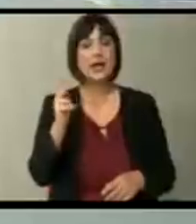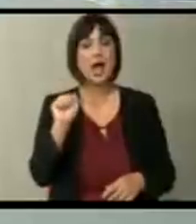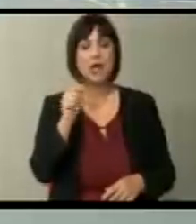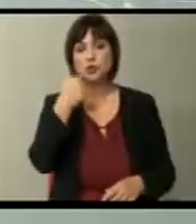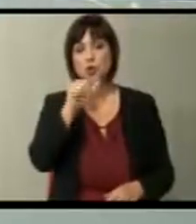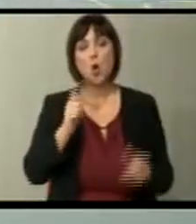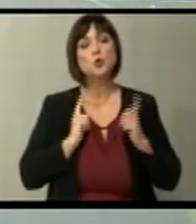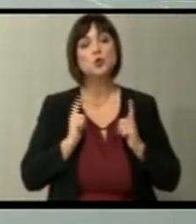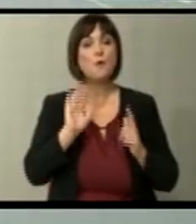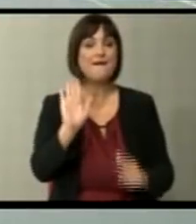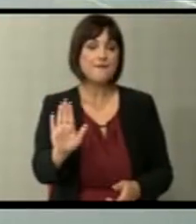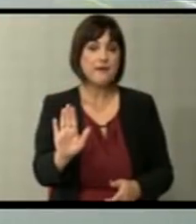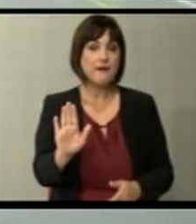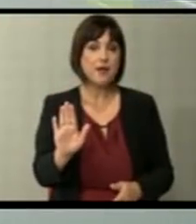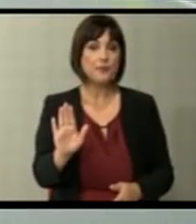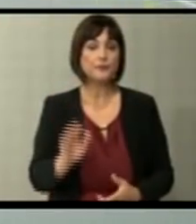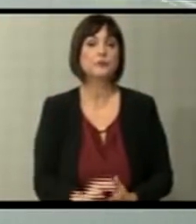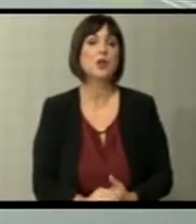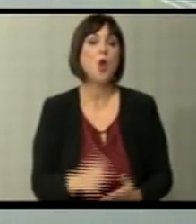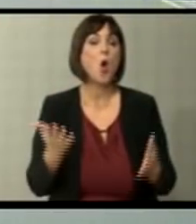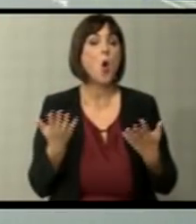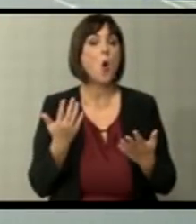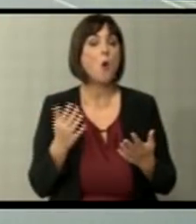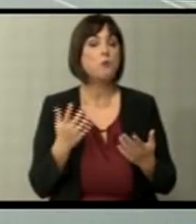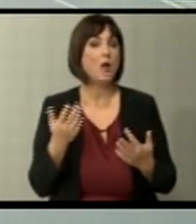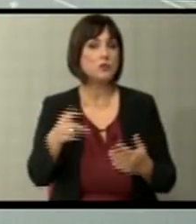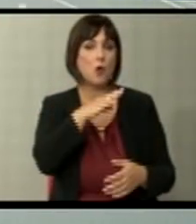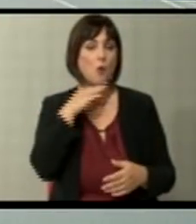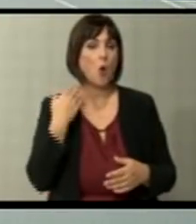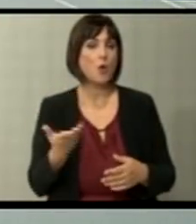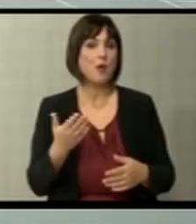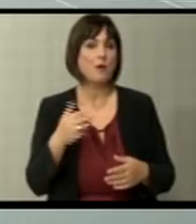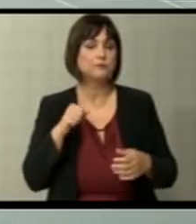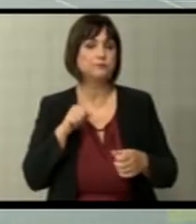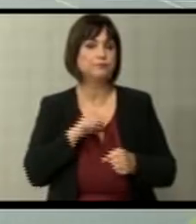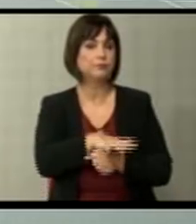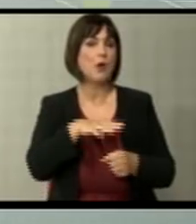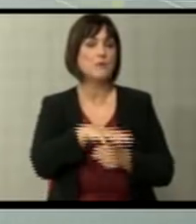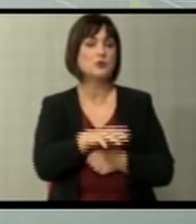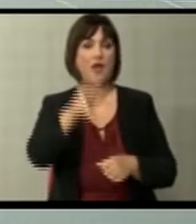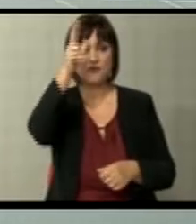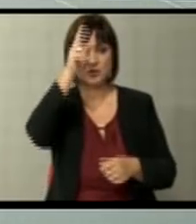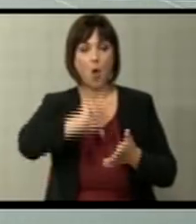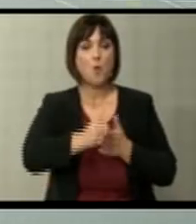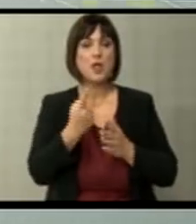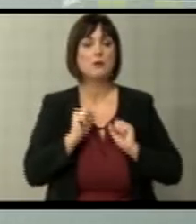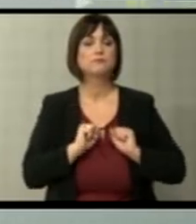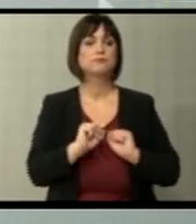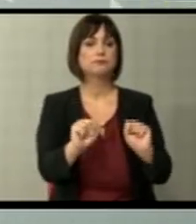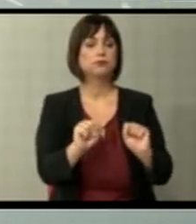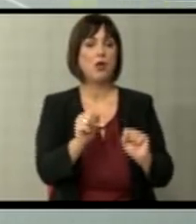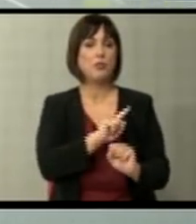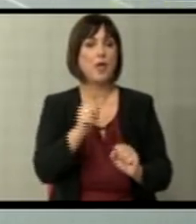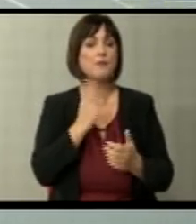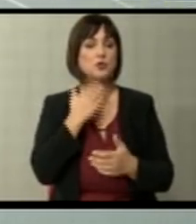вие и откаде волку големо противење на Франција? Наеднашеден отпор за кој што